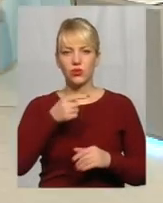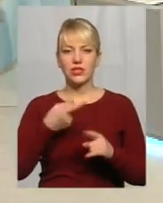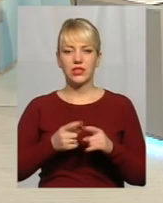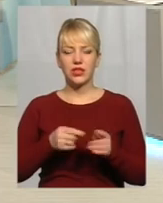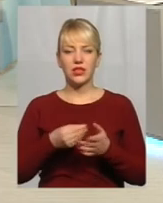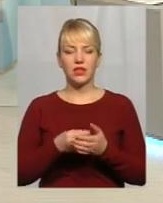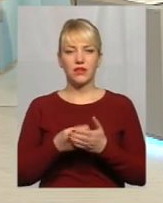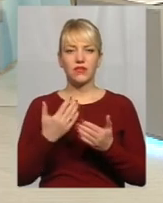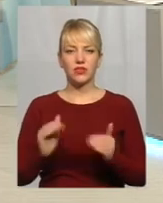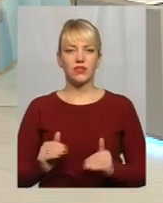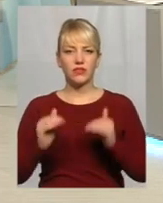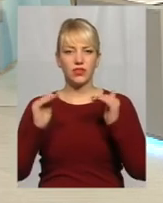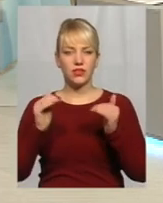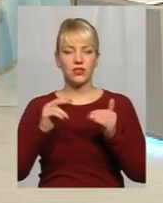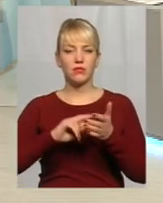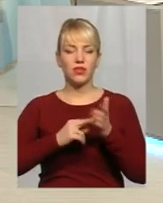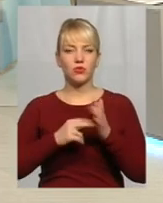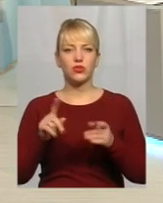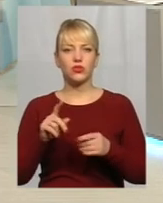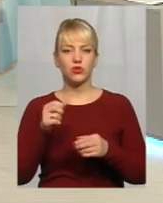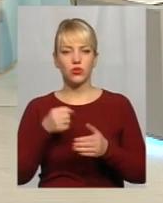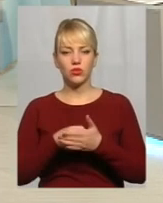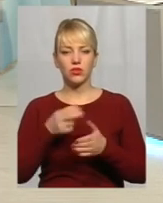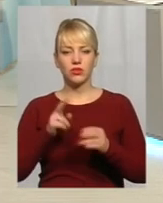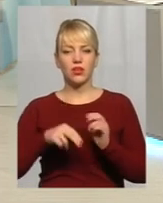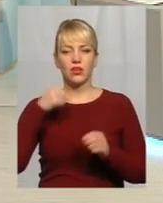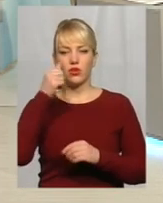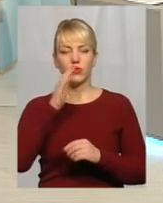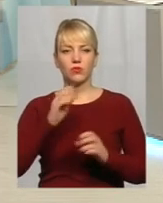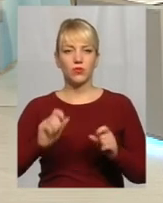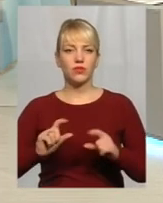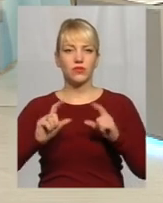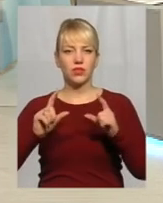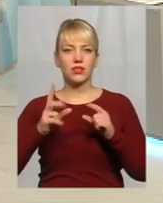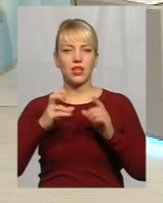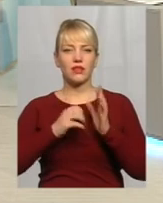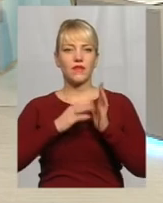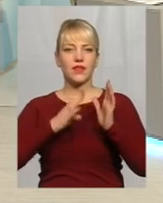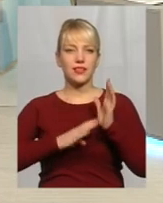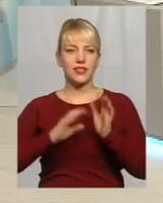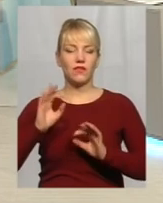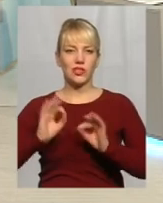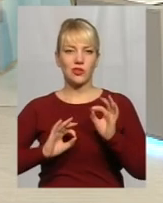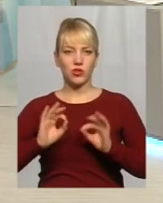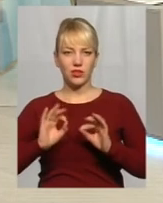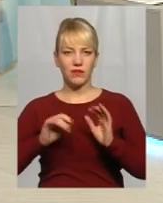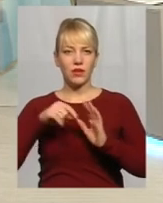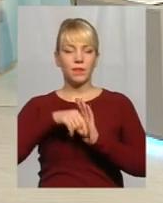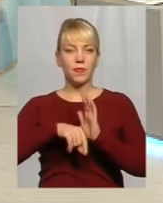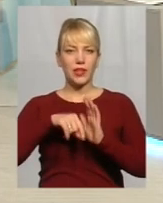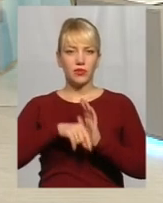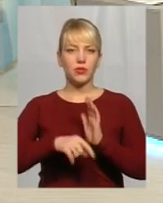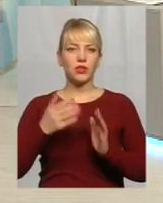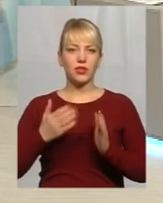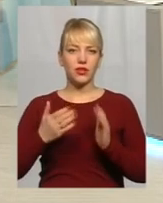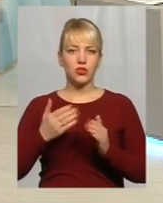планується, що до кінця року він виросте більше, як на 19% Тобто, якщо